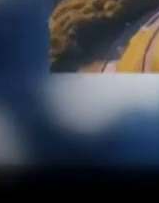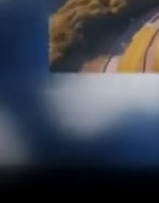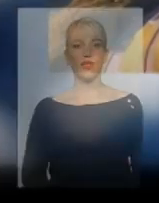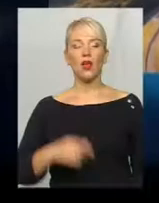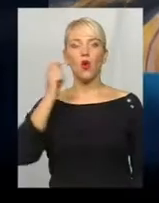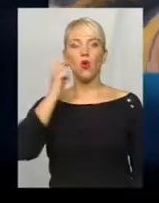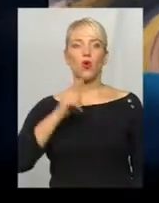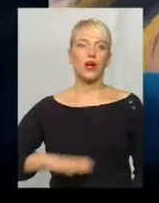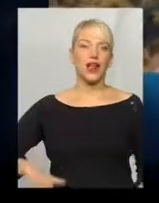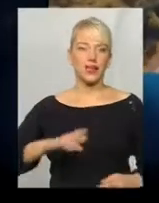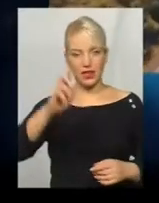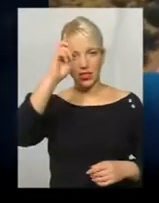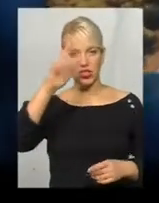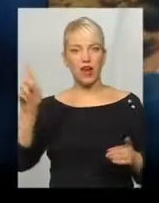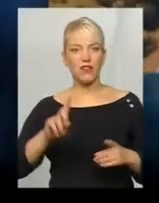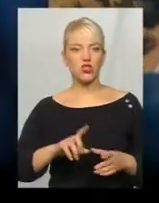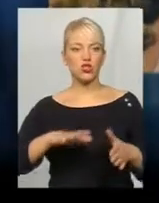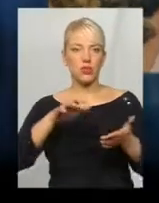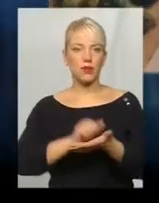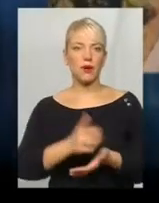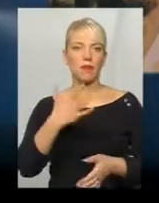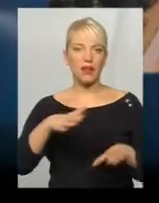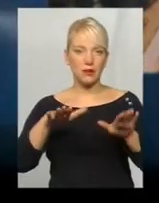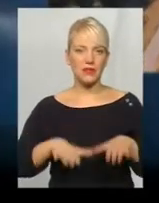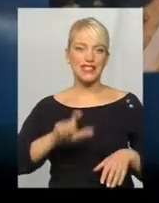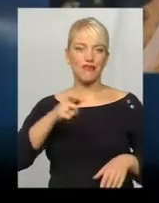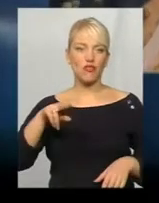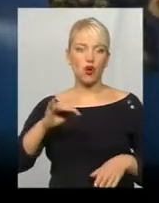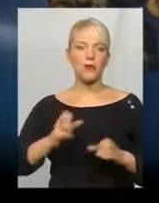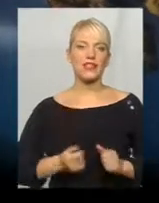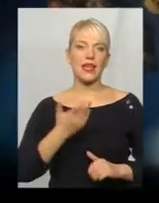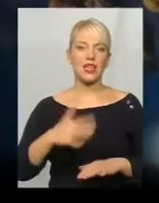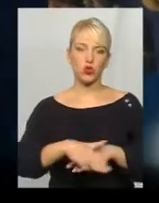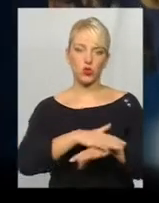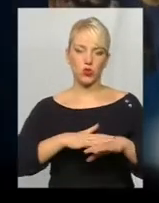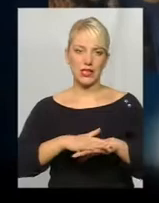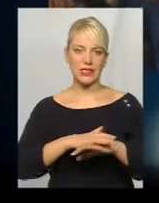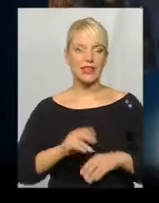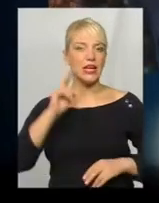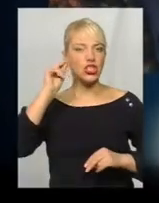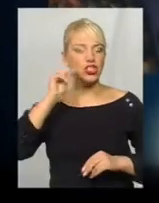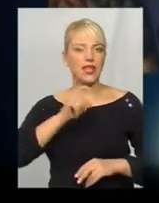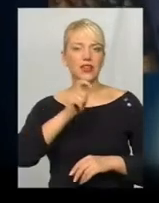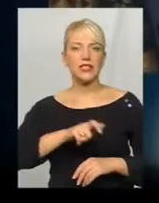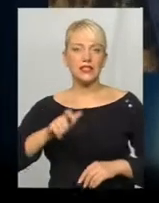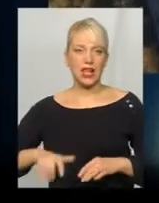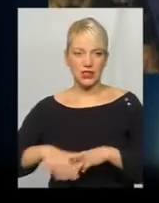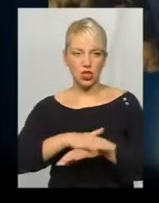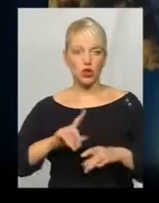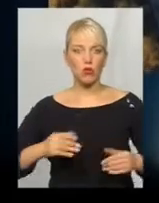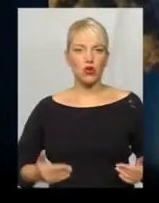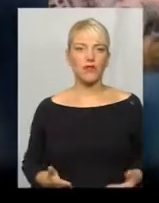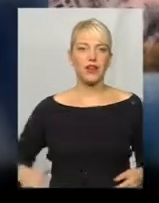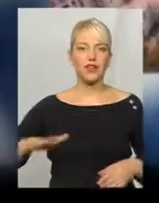Україна – держава, що посідає п'яте місце в Європі за кількістю населення. Чисельність людей, що проживають на